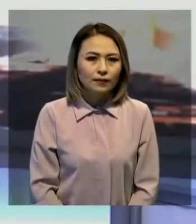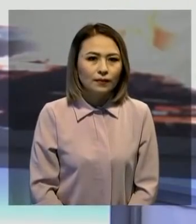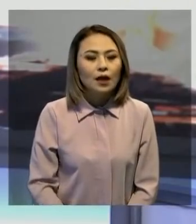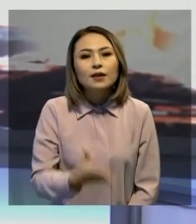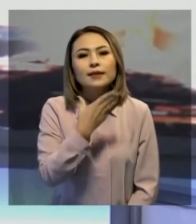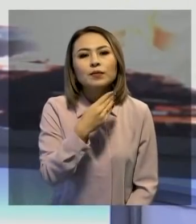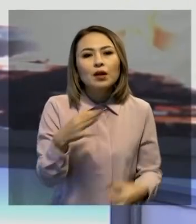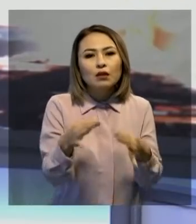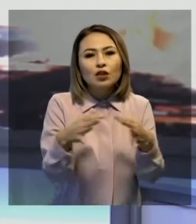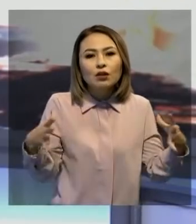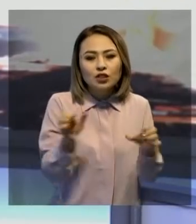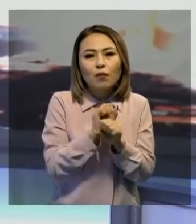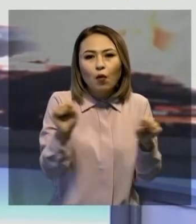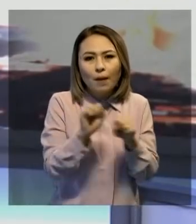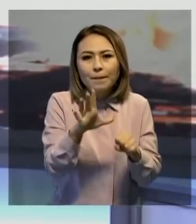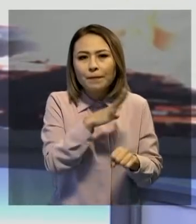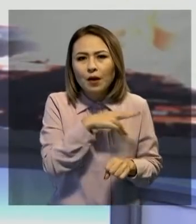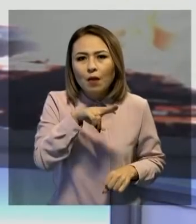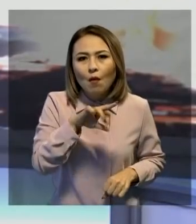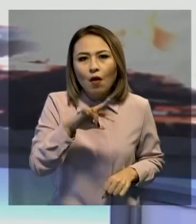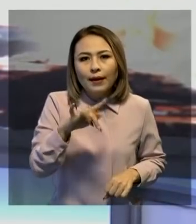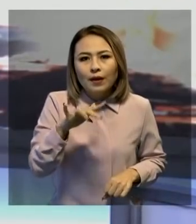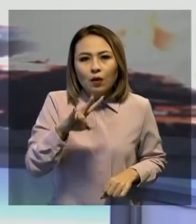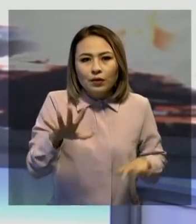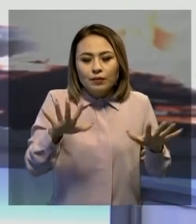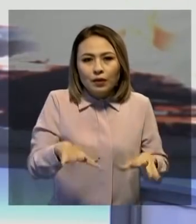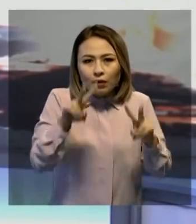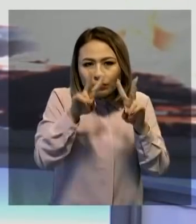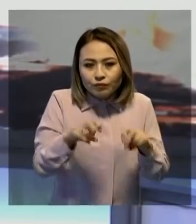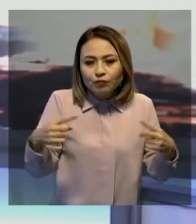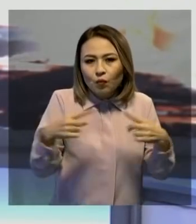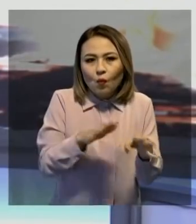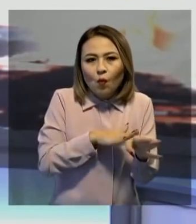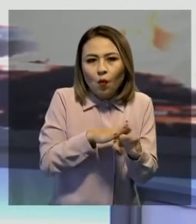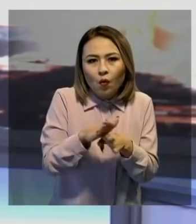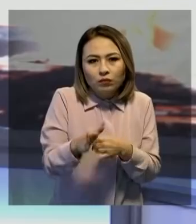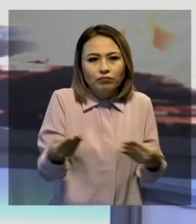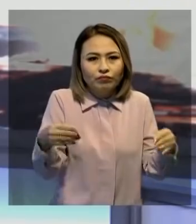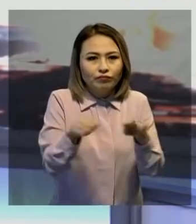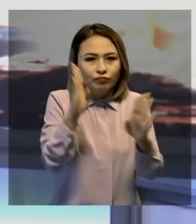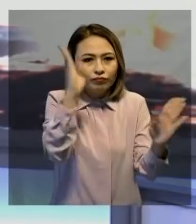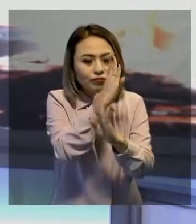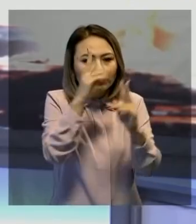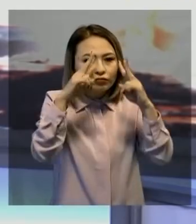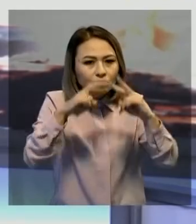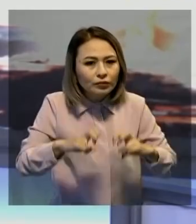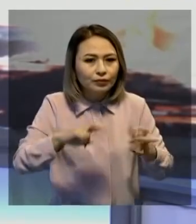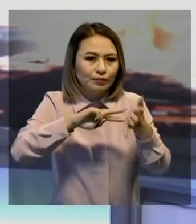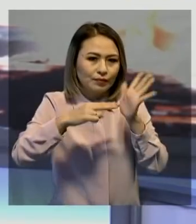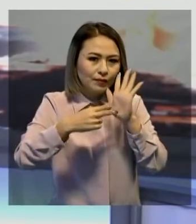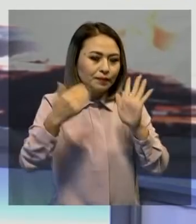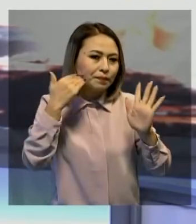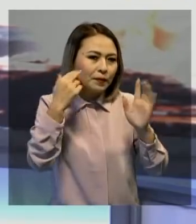Семейде ядролық жарылыстар болған полигон аумағын зерттеу толға яқталды. Райзекологиялық зерттеудің кешенді